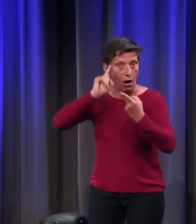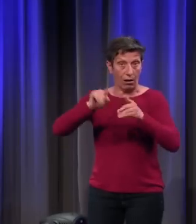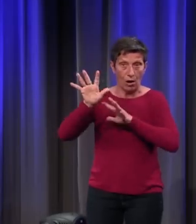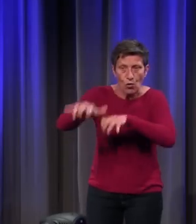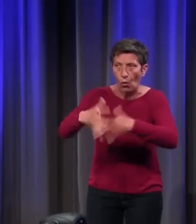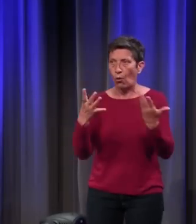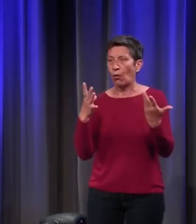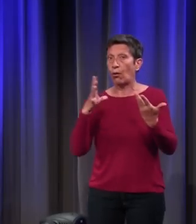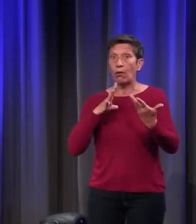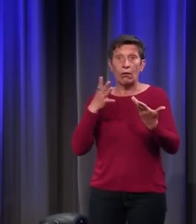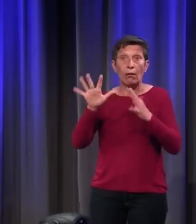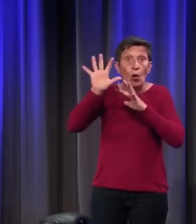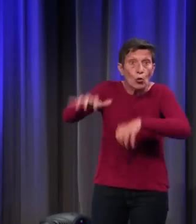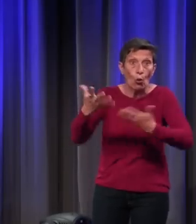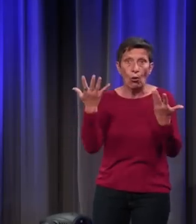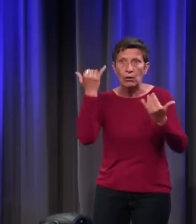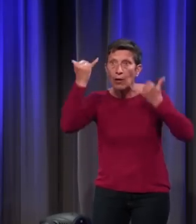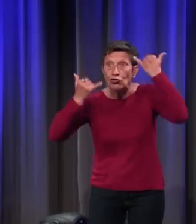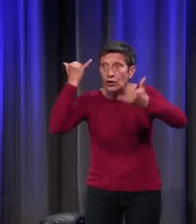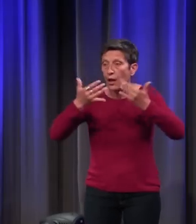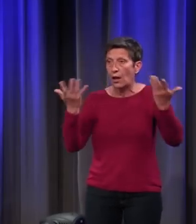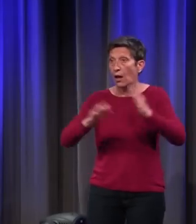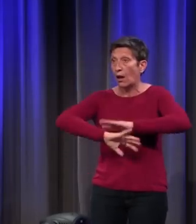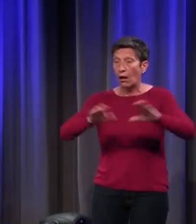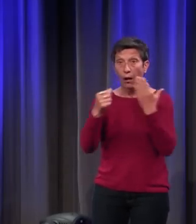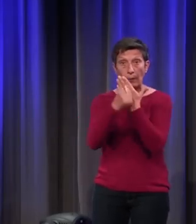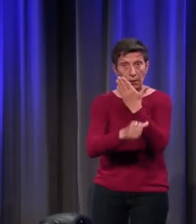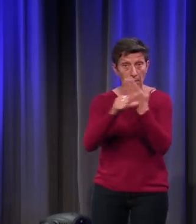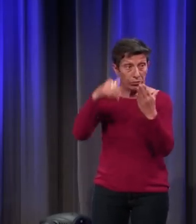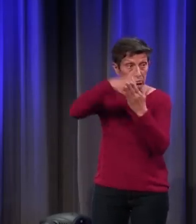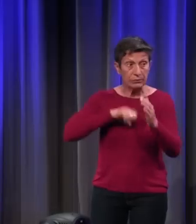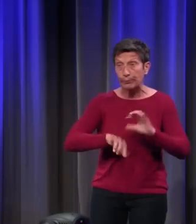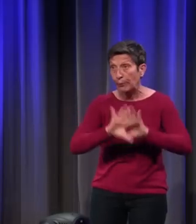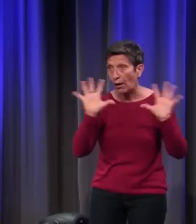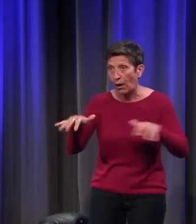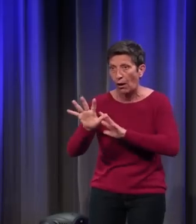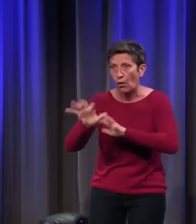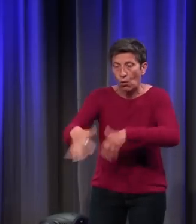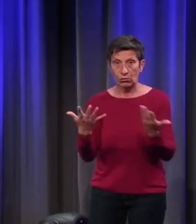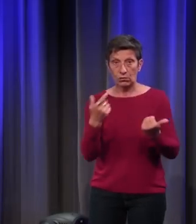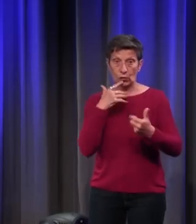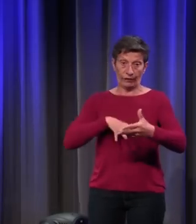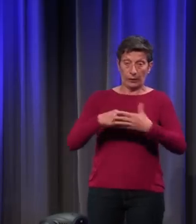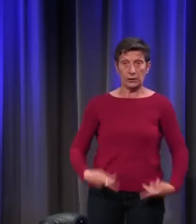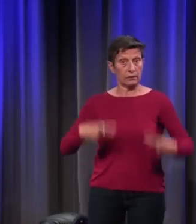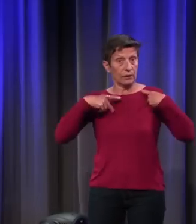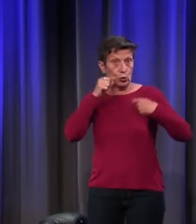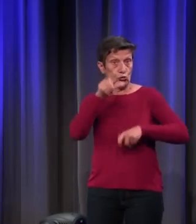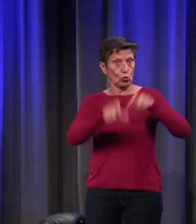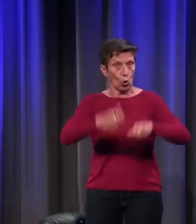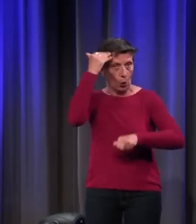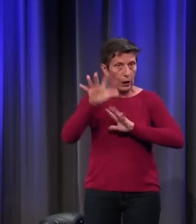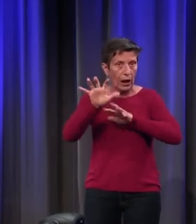des lions imaginés ou rêvés. La Bible en est plein. Donc, il fait partie de l'univers quotidien. En